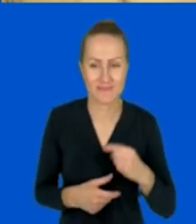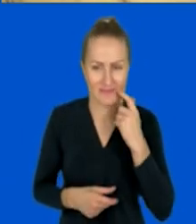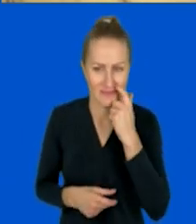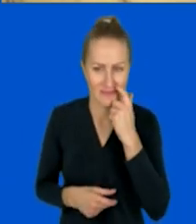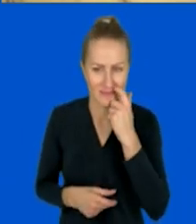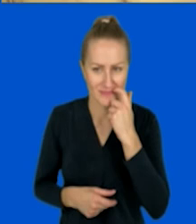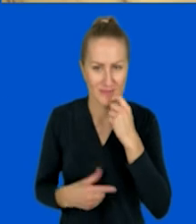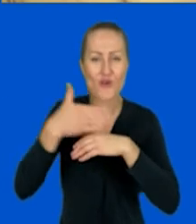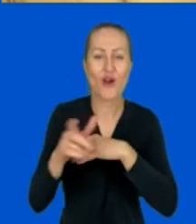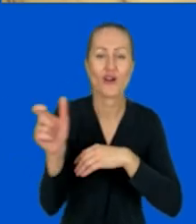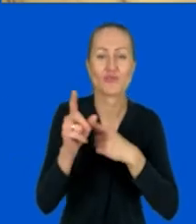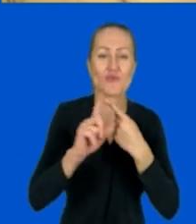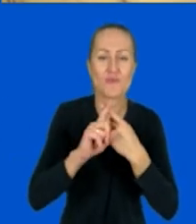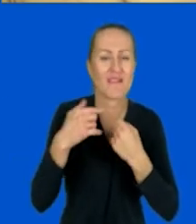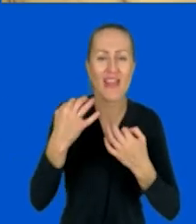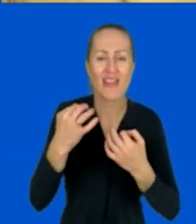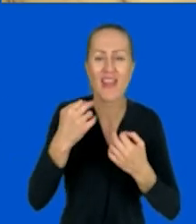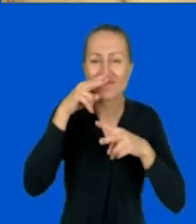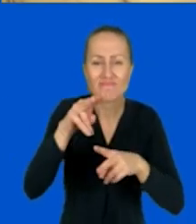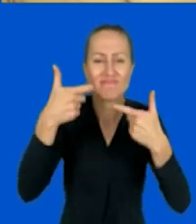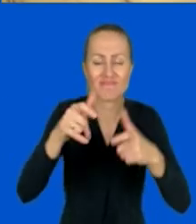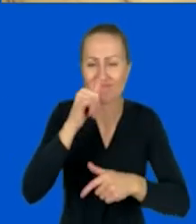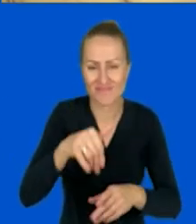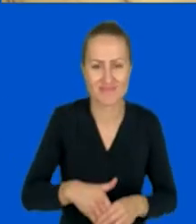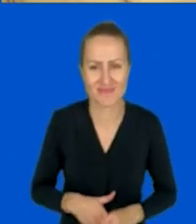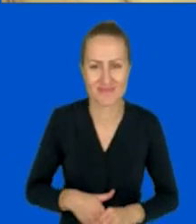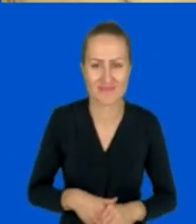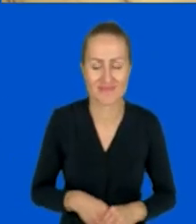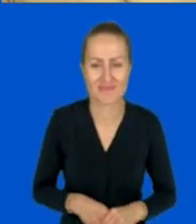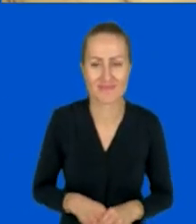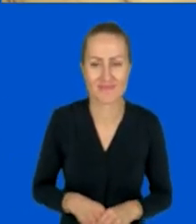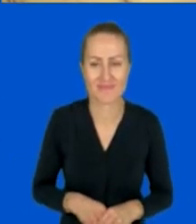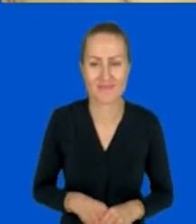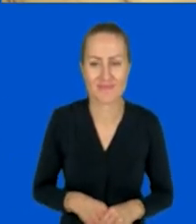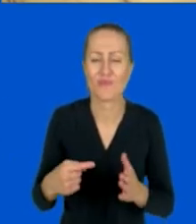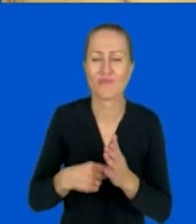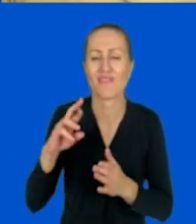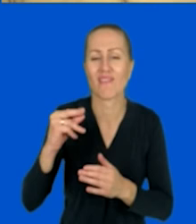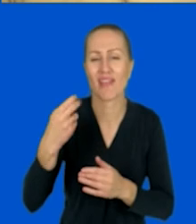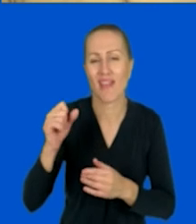Końcówka, właśnie, bo ja jej teraz nie jestem w wyświetlić, no właśnie, Renata pyta o kodu.